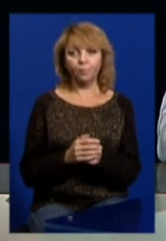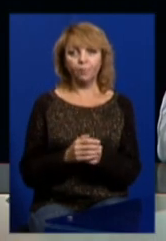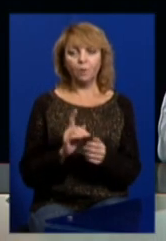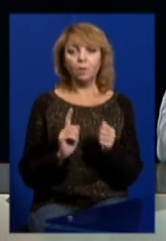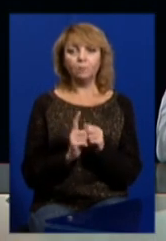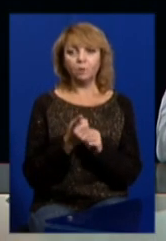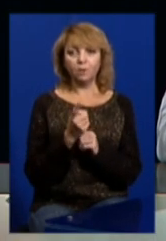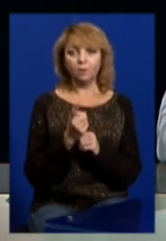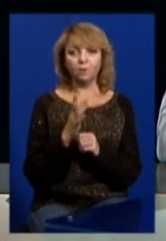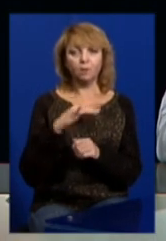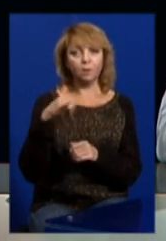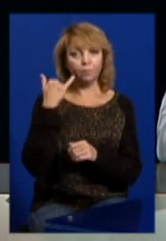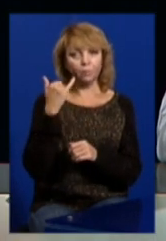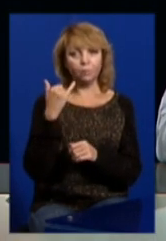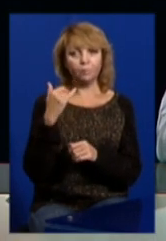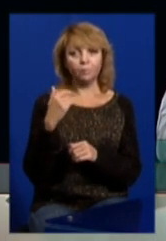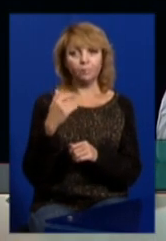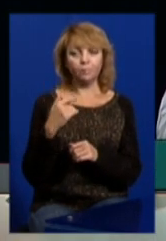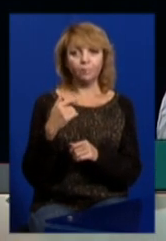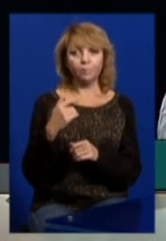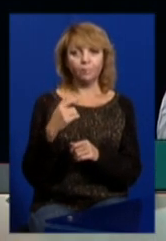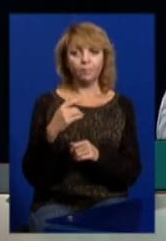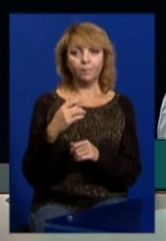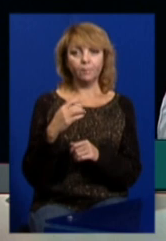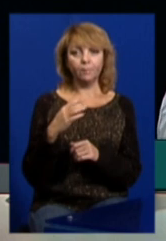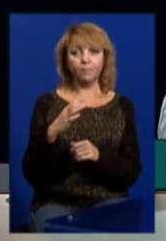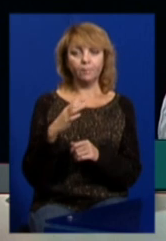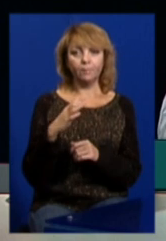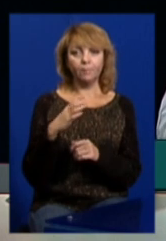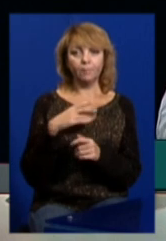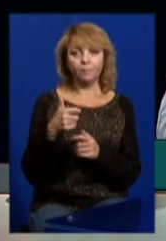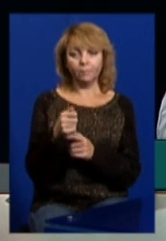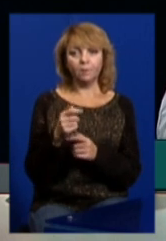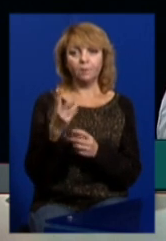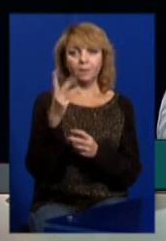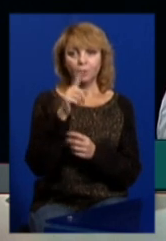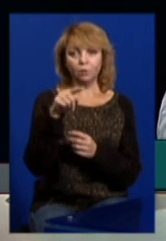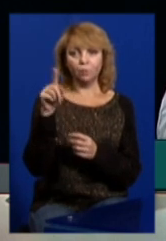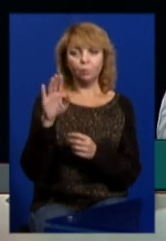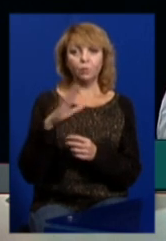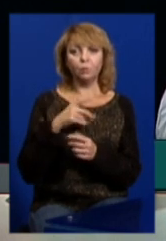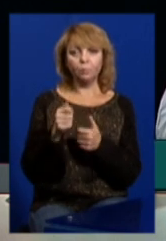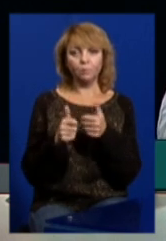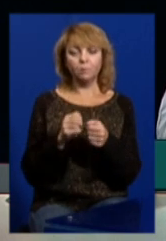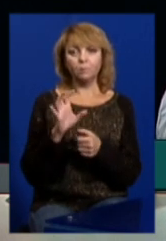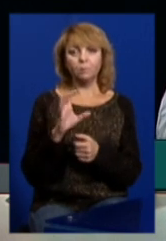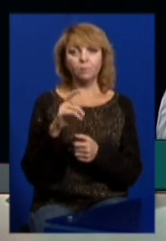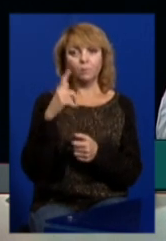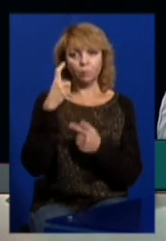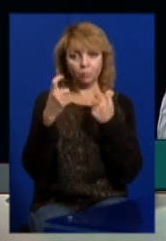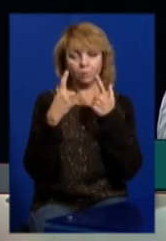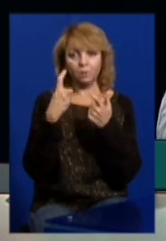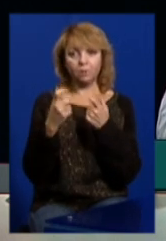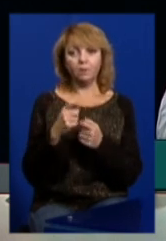Спочатку на телефон до мене під ніком тризуб, в месенджері надійшло повідомлення. Це погрозливого